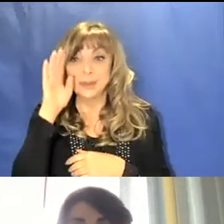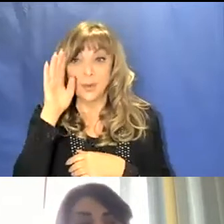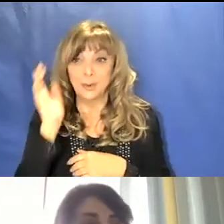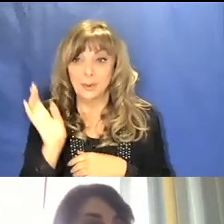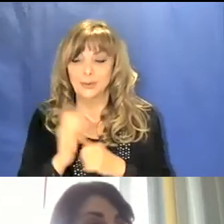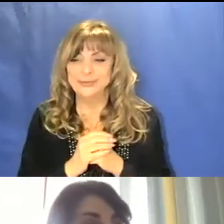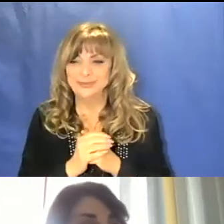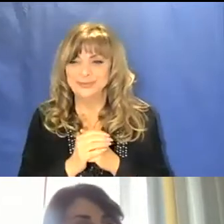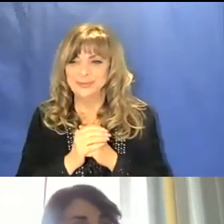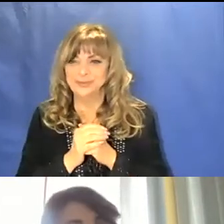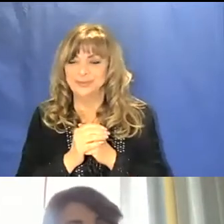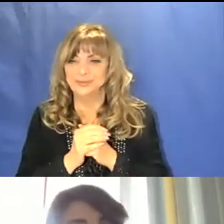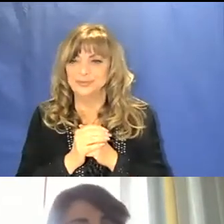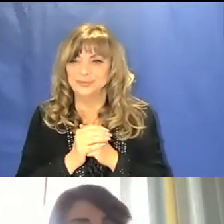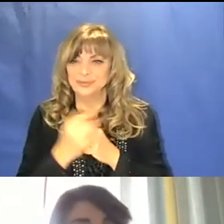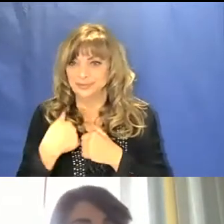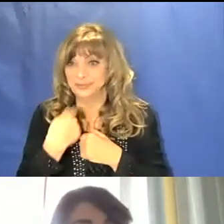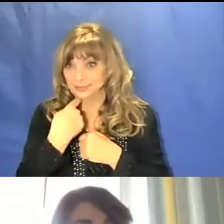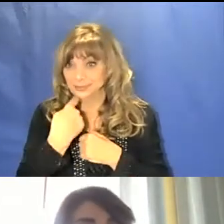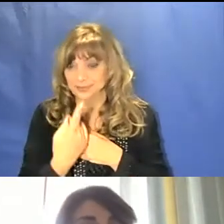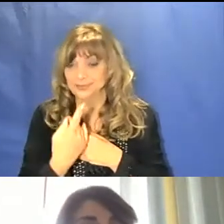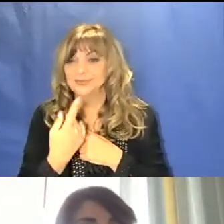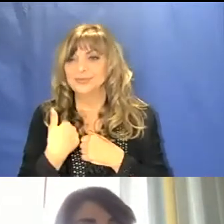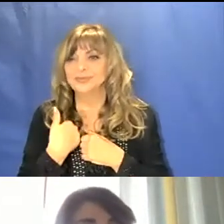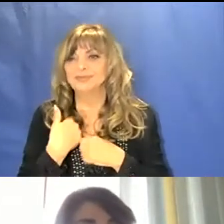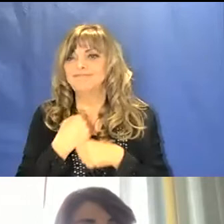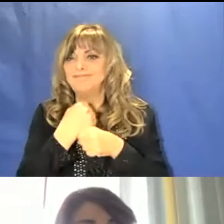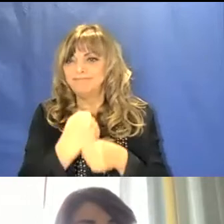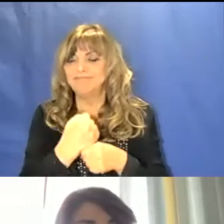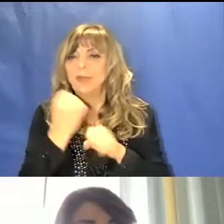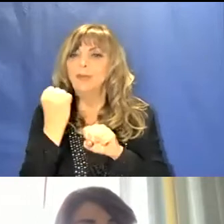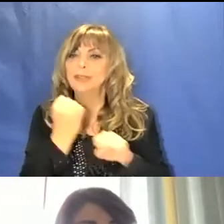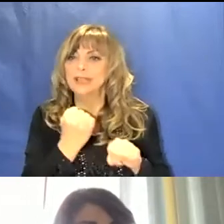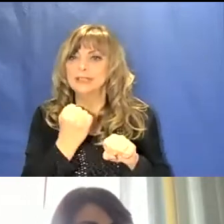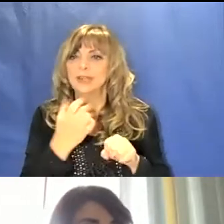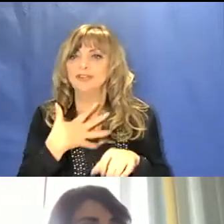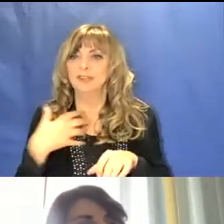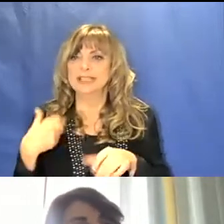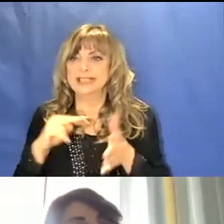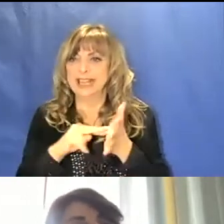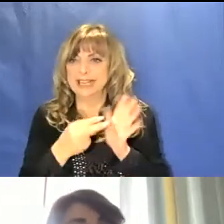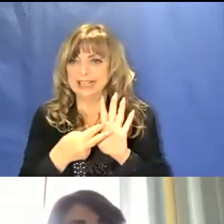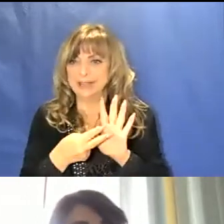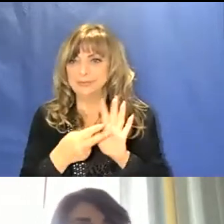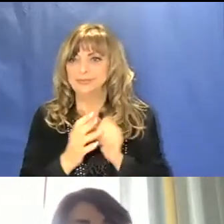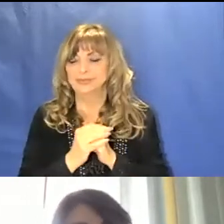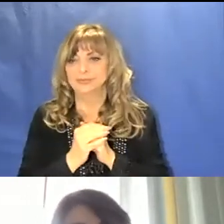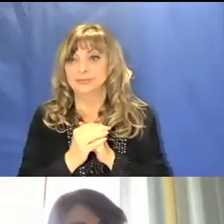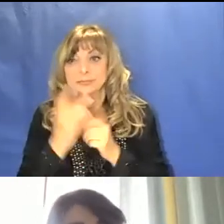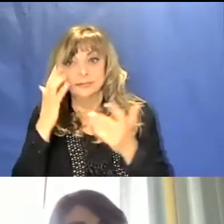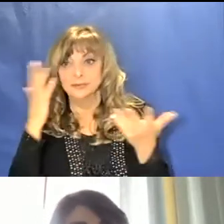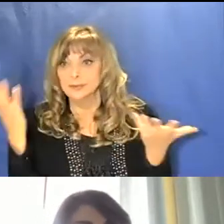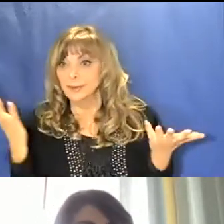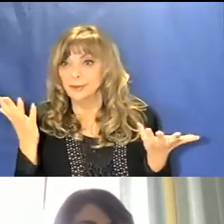Bene, come vi dicevo rappresento la Fondazione Scienza e Tecnica. Ora non so se